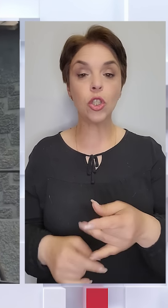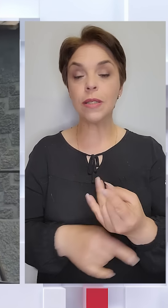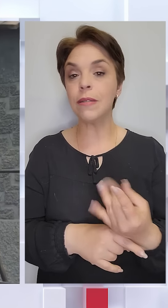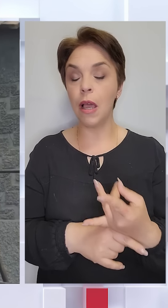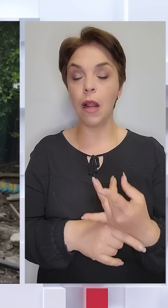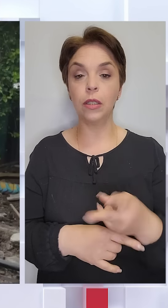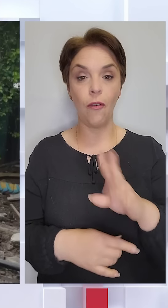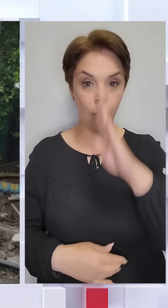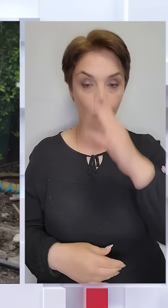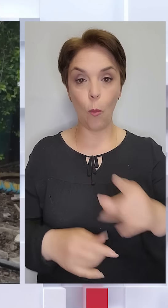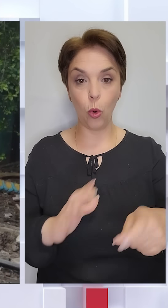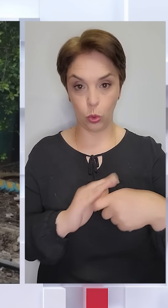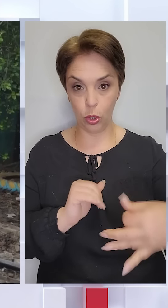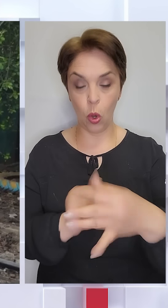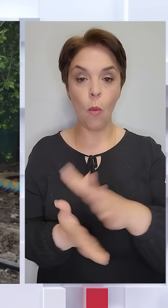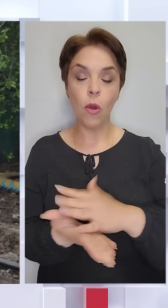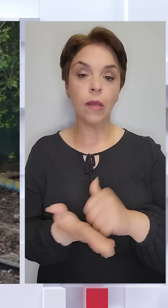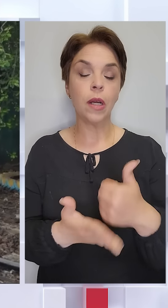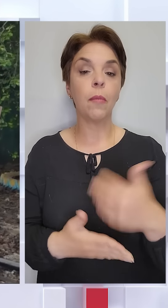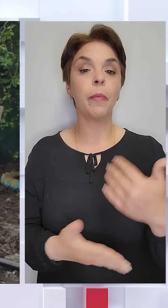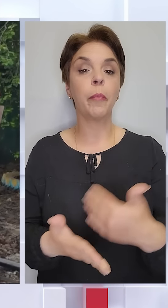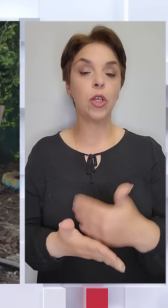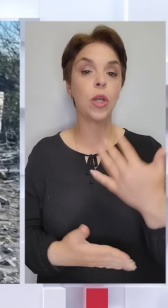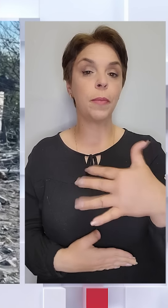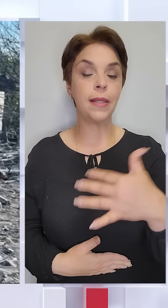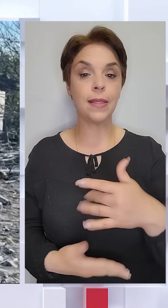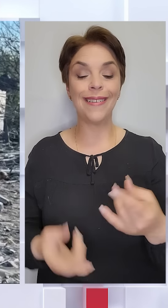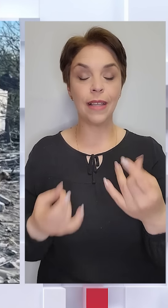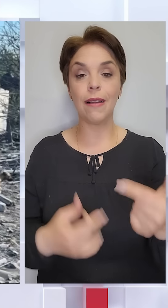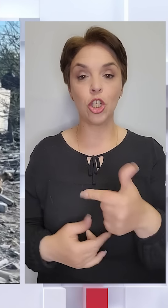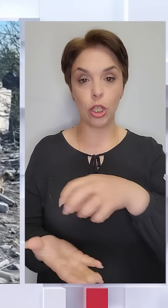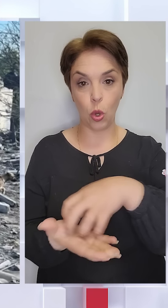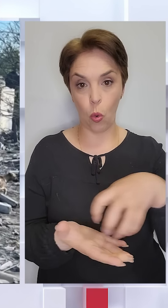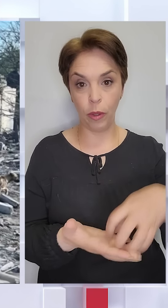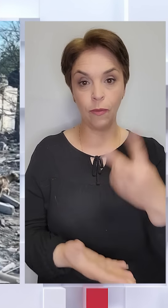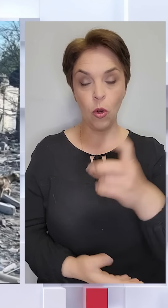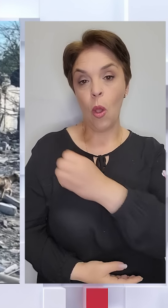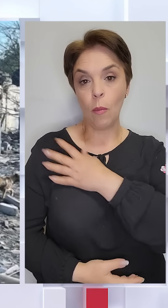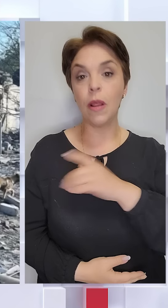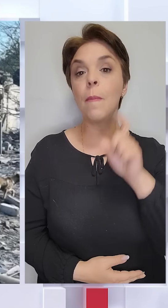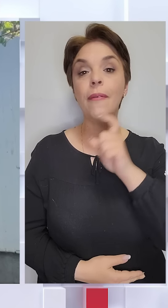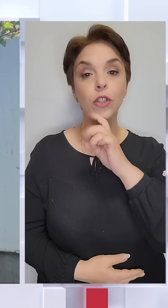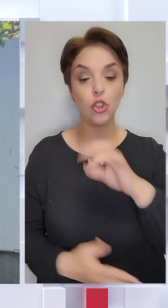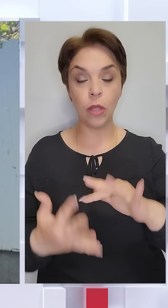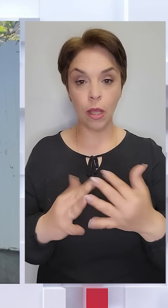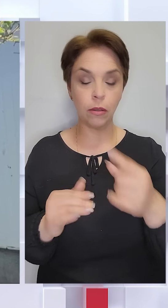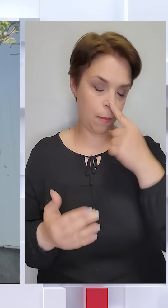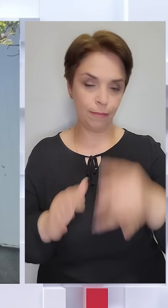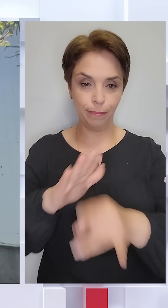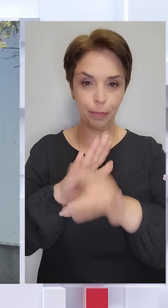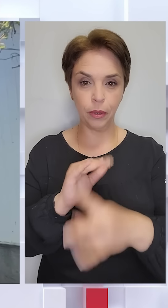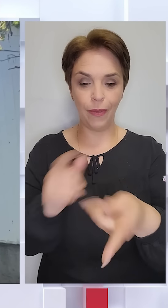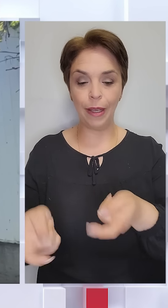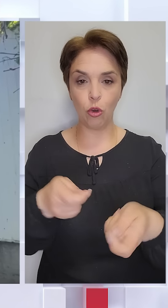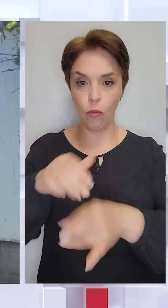випустив противник по Донеччині. Понівачено майже півсотні цивільних об'єктів. Двоє людей дістали поранення в Північному. Туди окупанти скинули дві